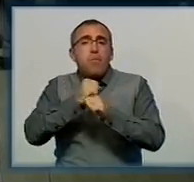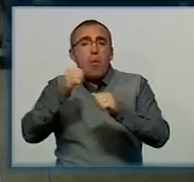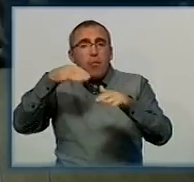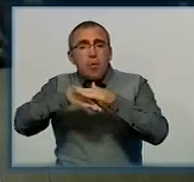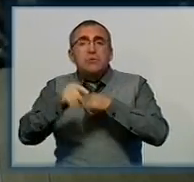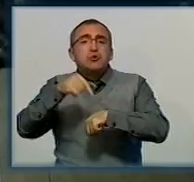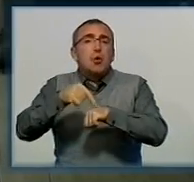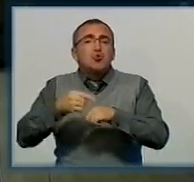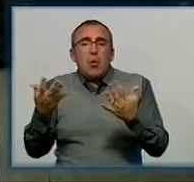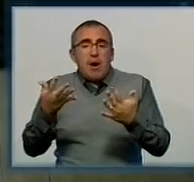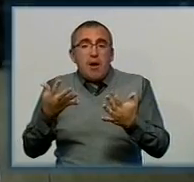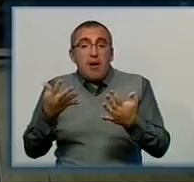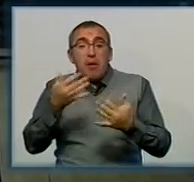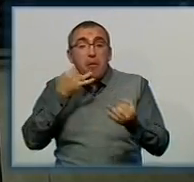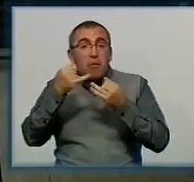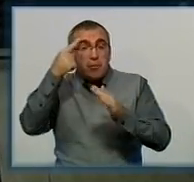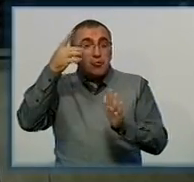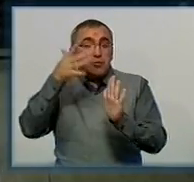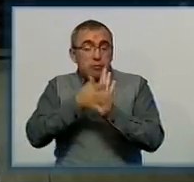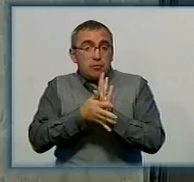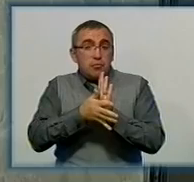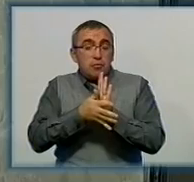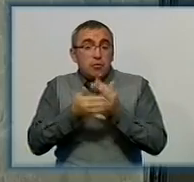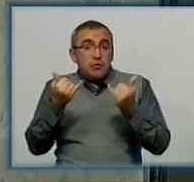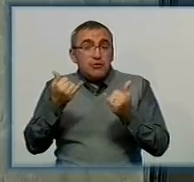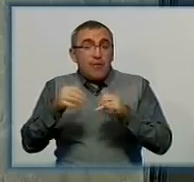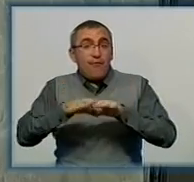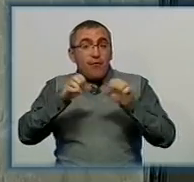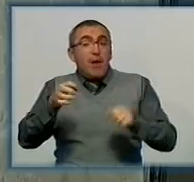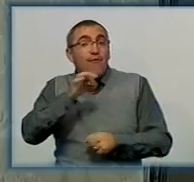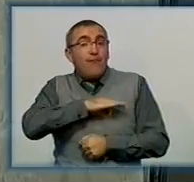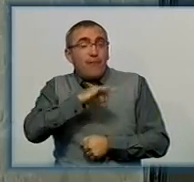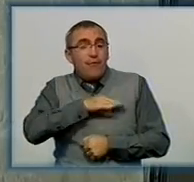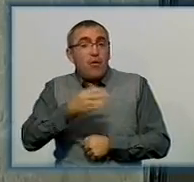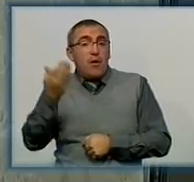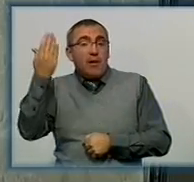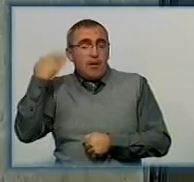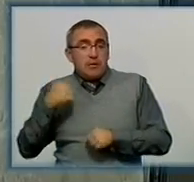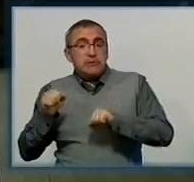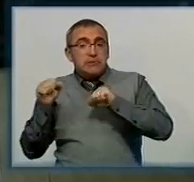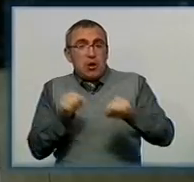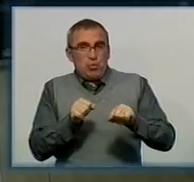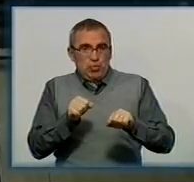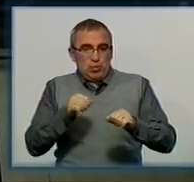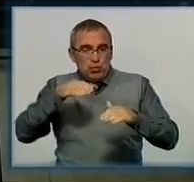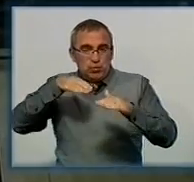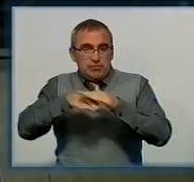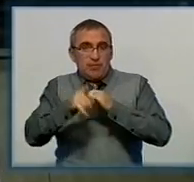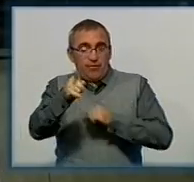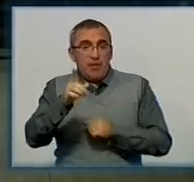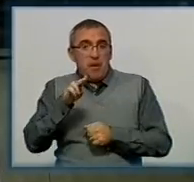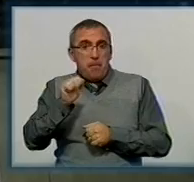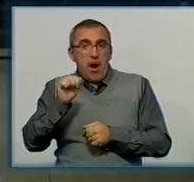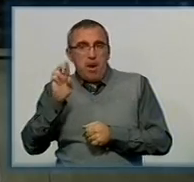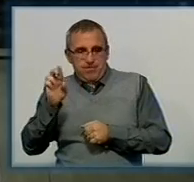За кілька хвилин розмови стає зрозумілим, під що нинішні власники використовують колишню захисну споруду. Ви приходили, пабі